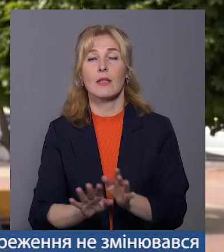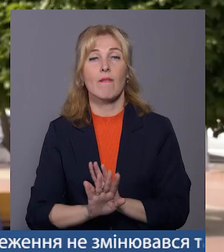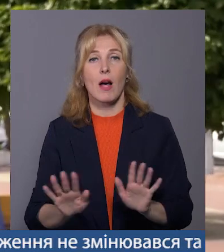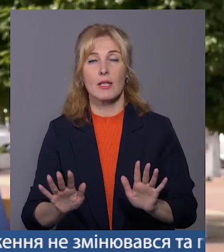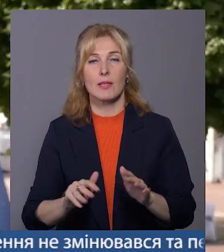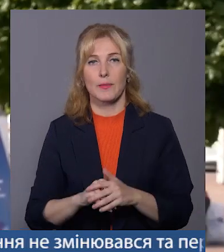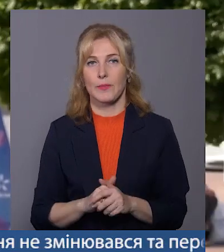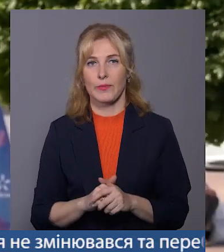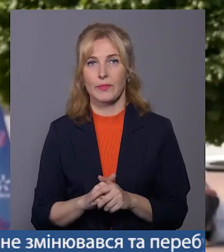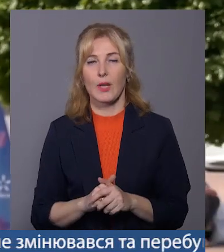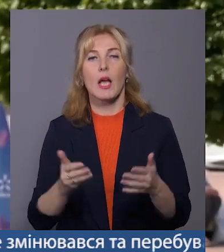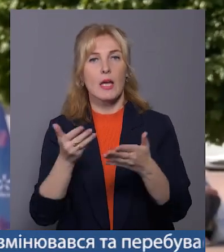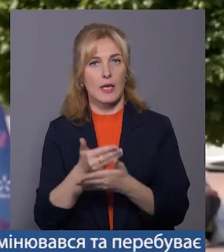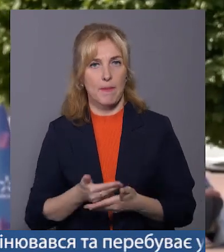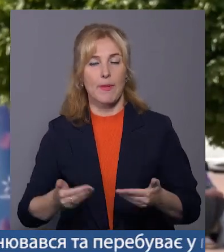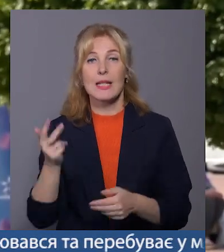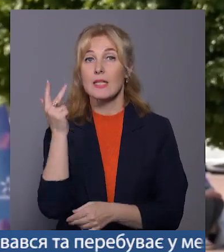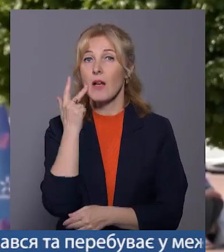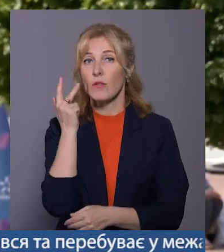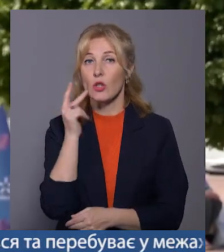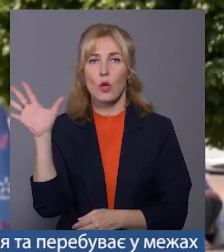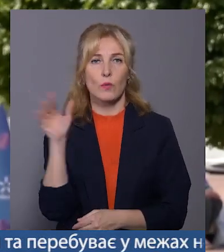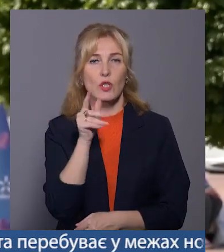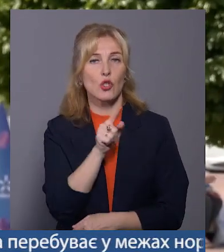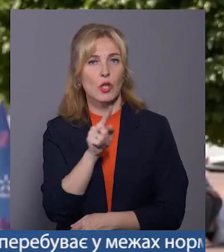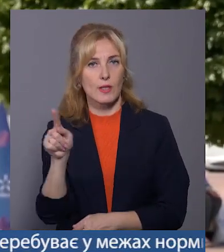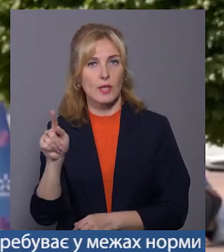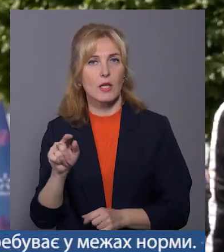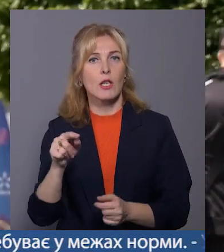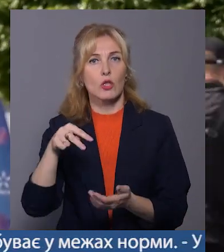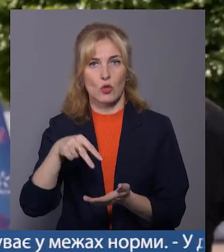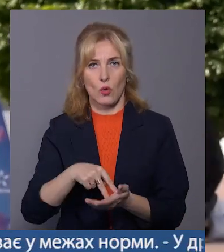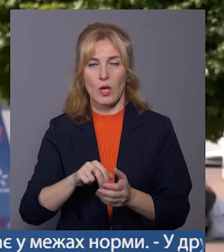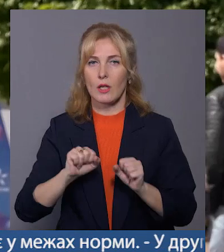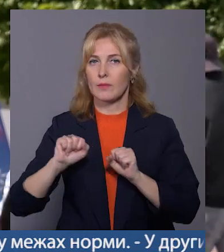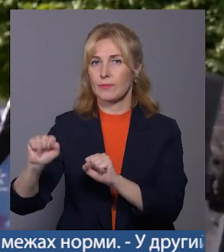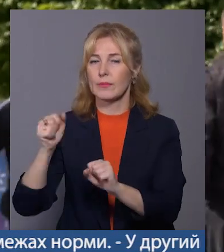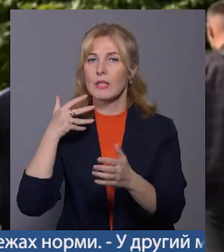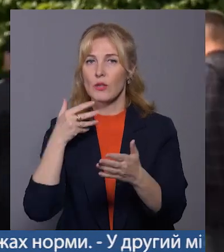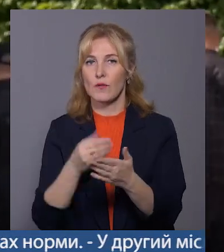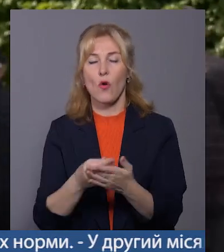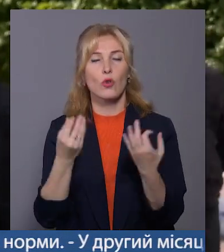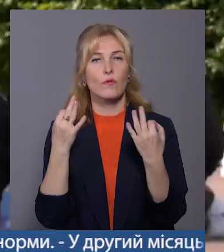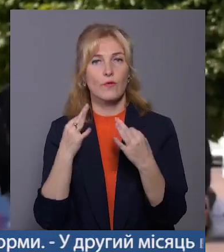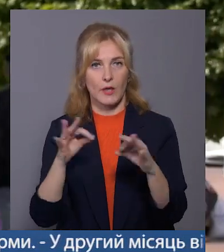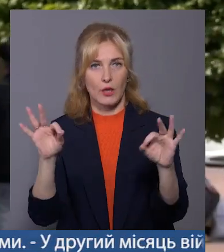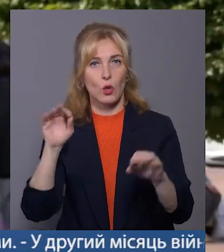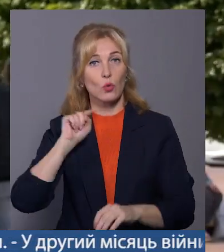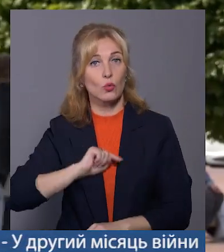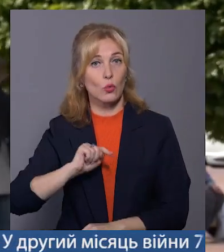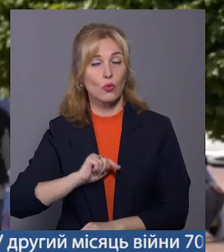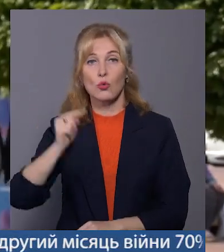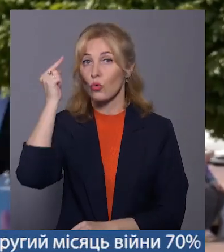І ми завжди у всі часи стояли і будемо стояти за свою вільну душу,